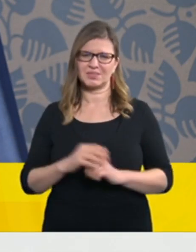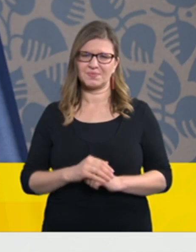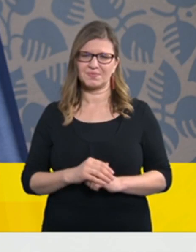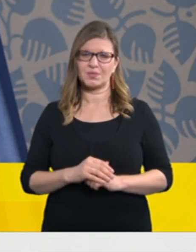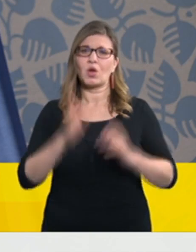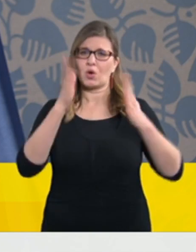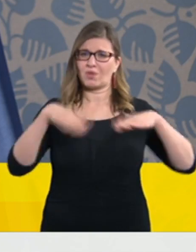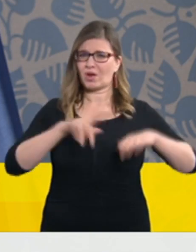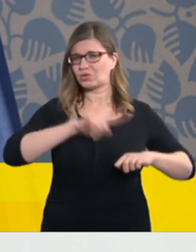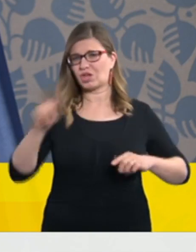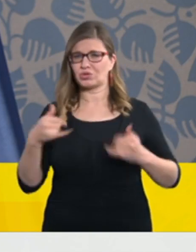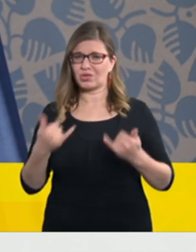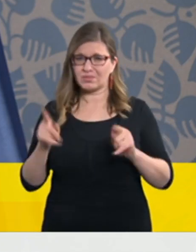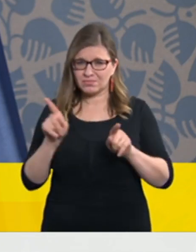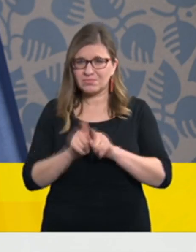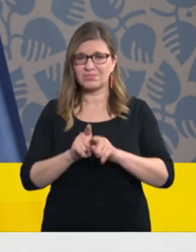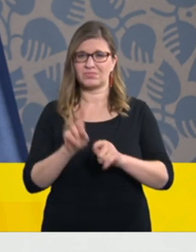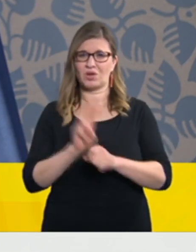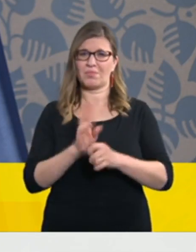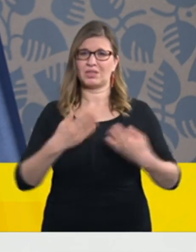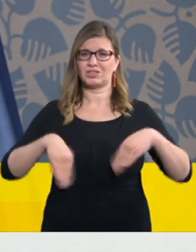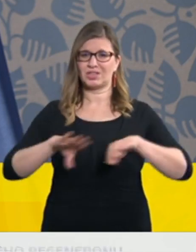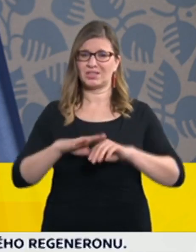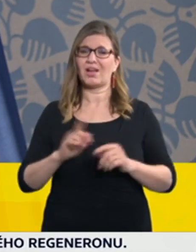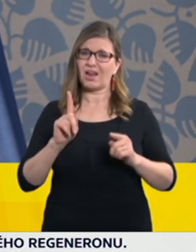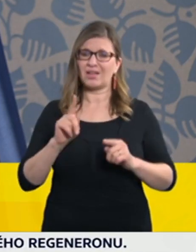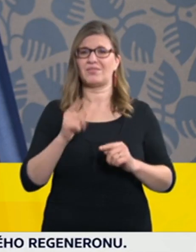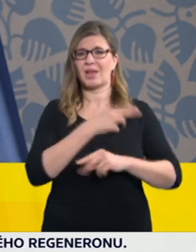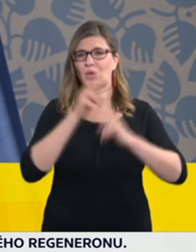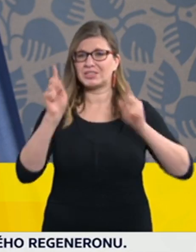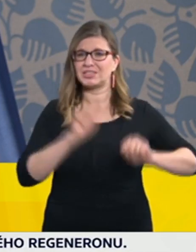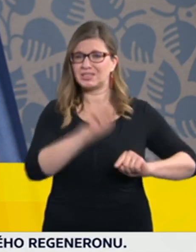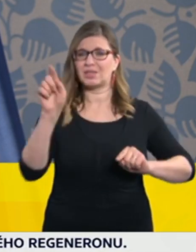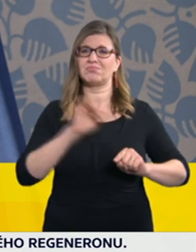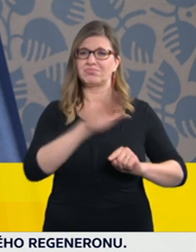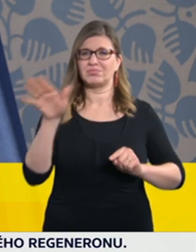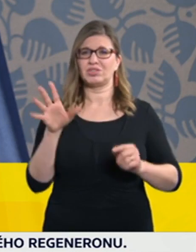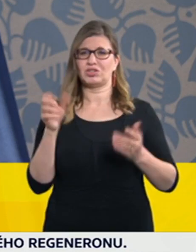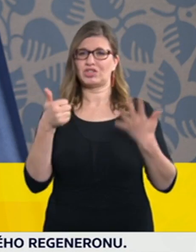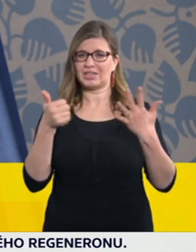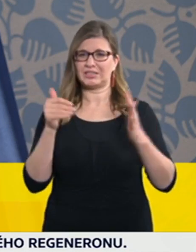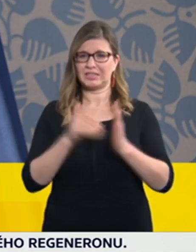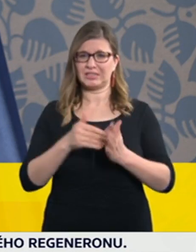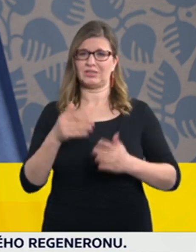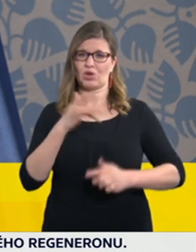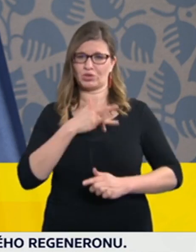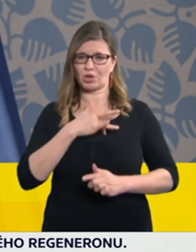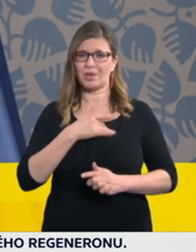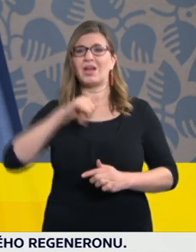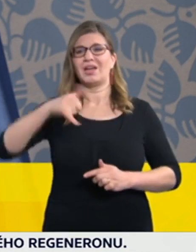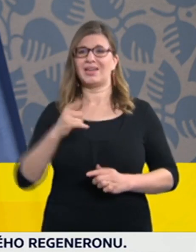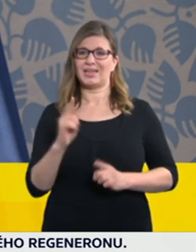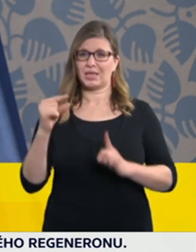nemocnicích kolem 6 000 osob, pořád je na jednotkách intenzivní péče kolem tisíce lidí, dokonce